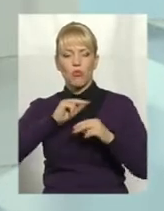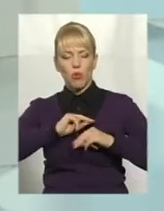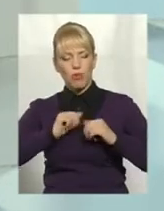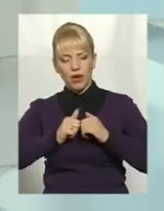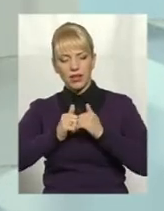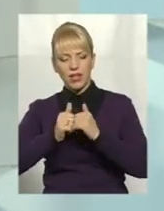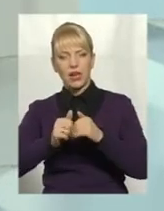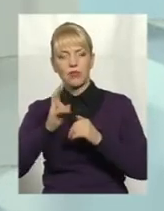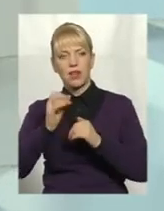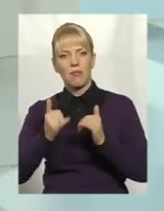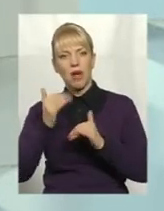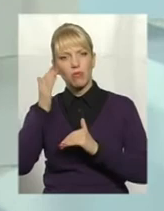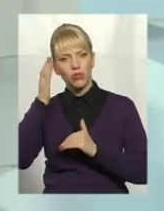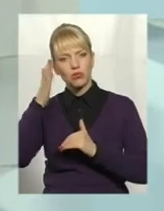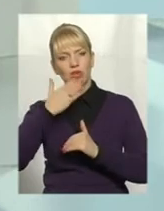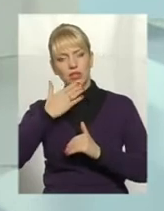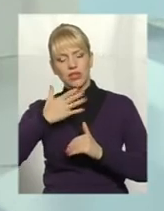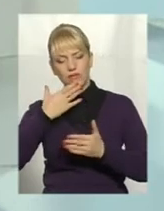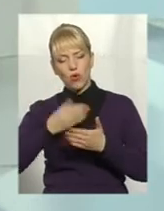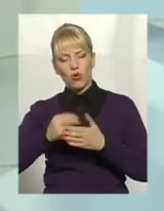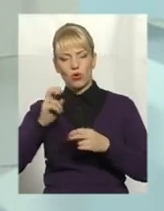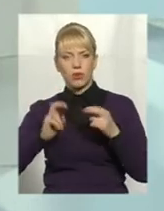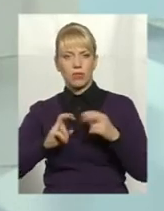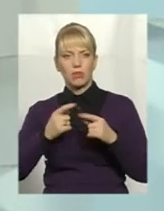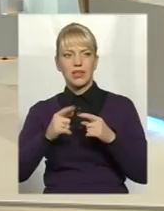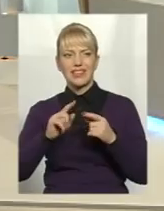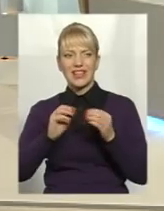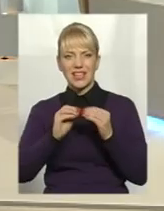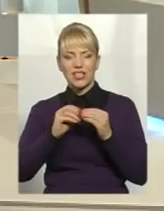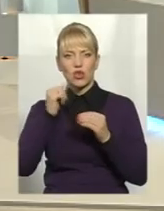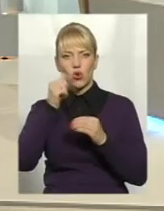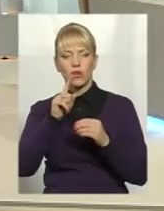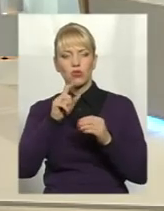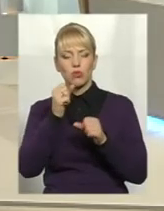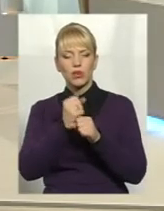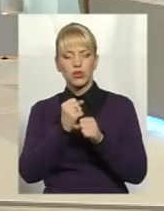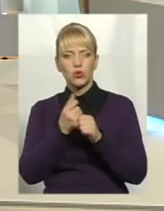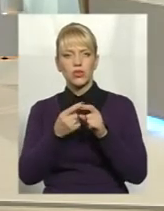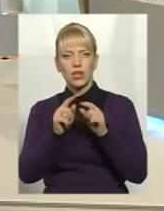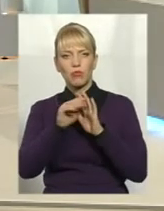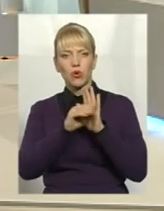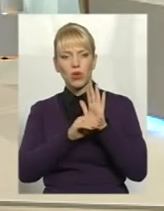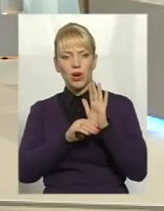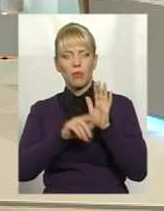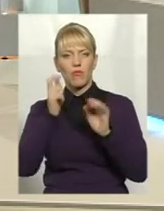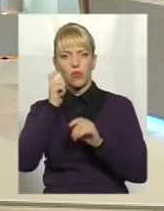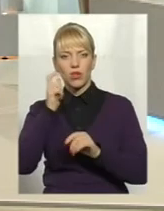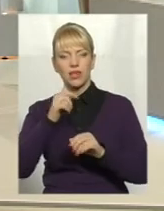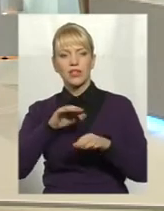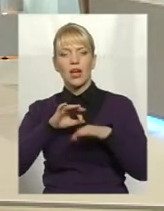свого підприємства. І, до речі, за 10 років, що працює ця програма в Україні, прийшли стажування